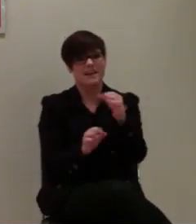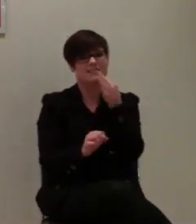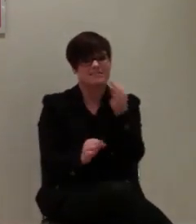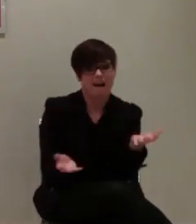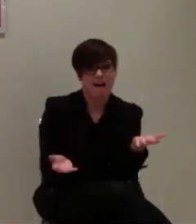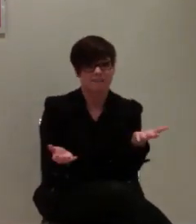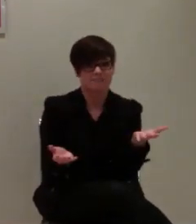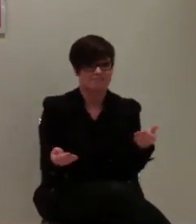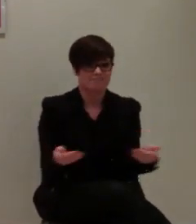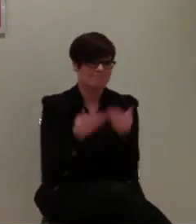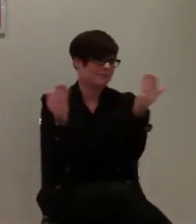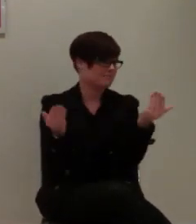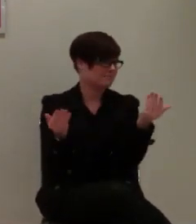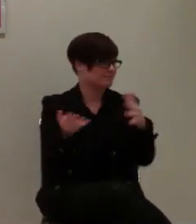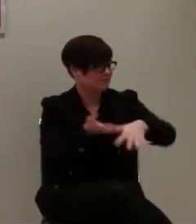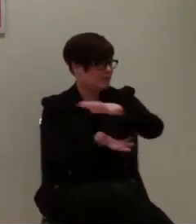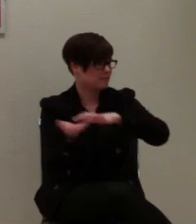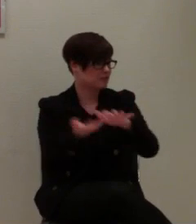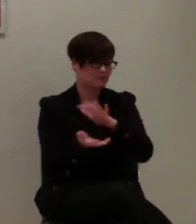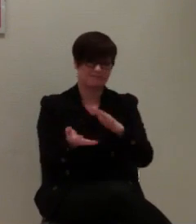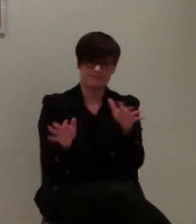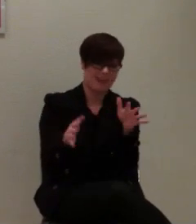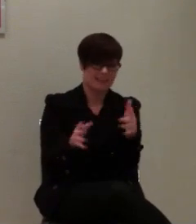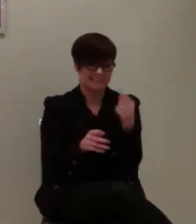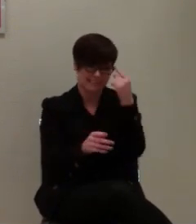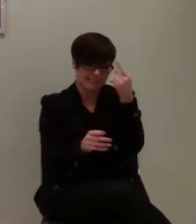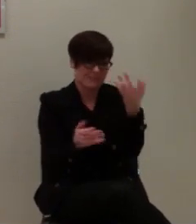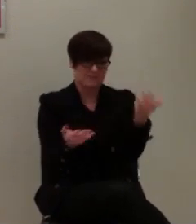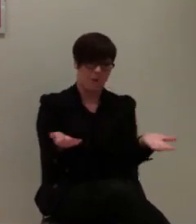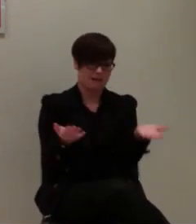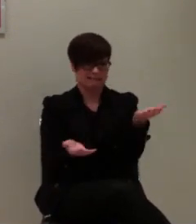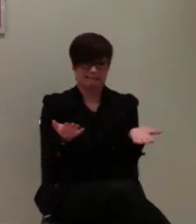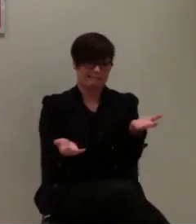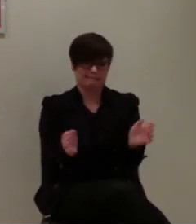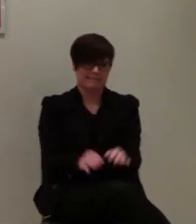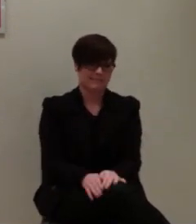und das zu vermengen ist vielleicht nicht so das Beste.